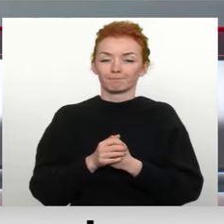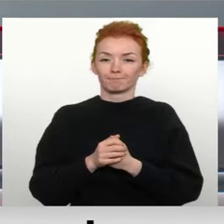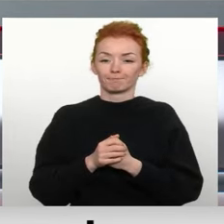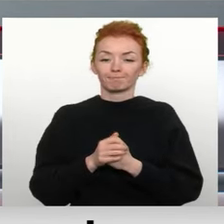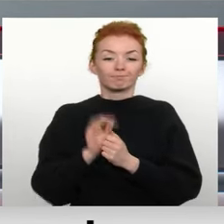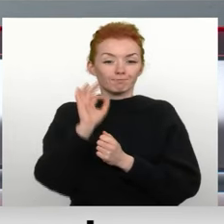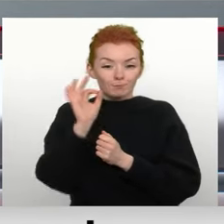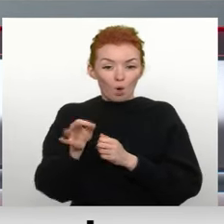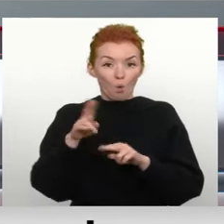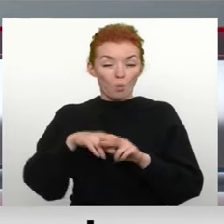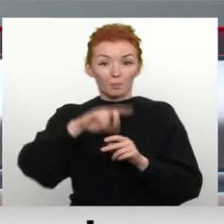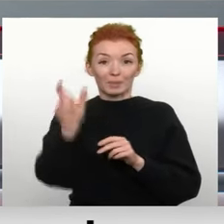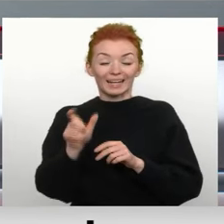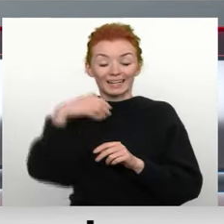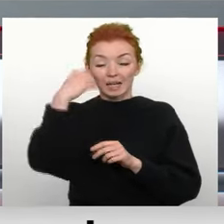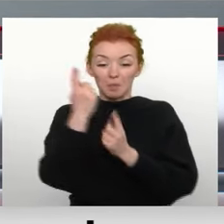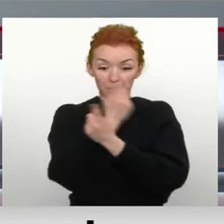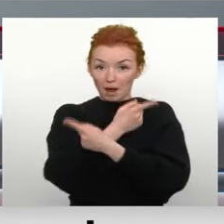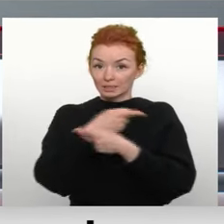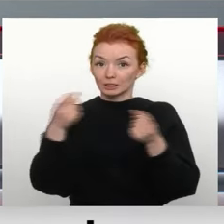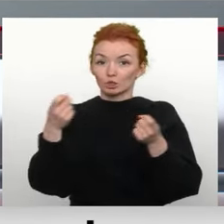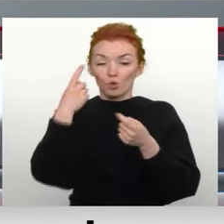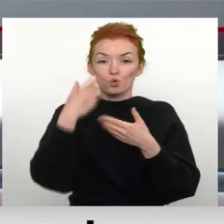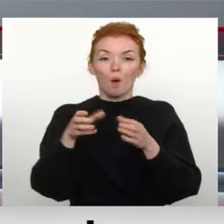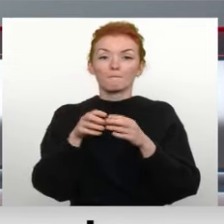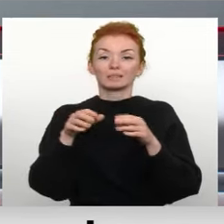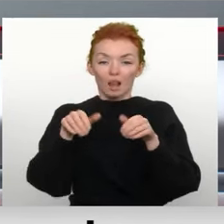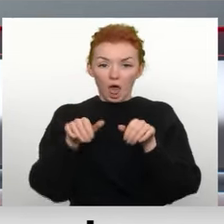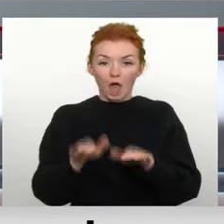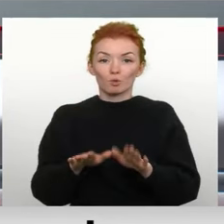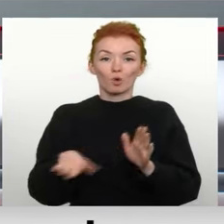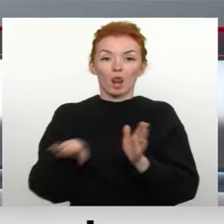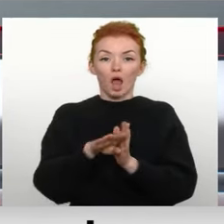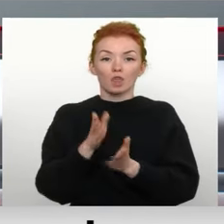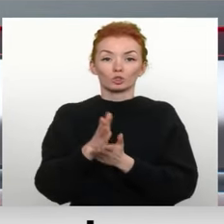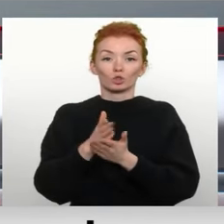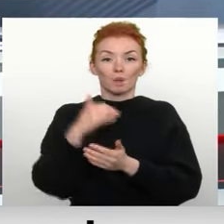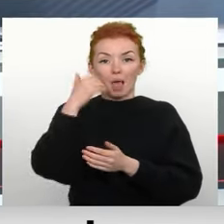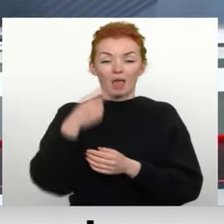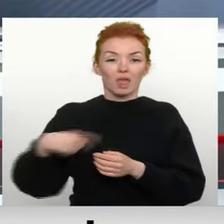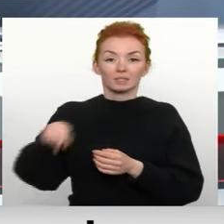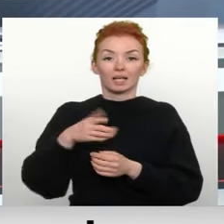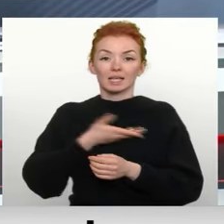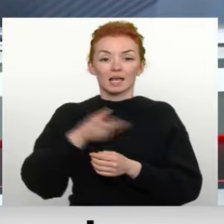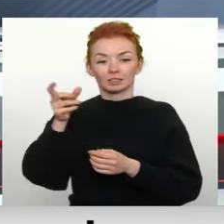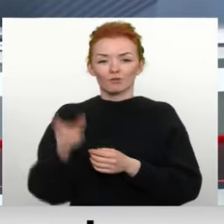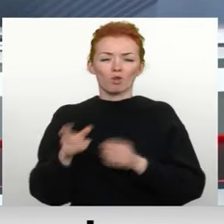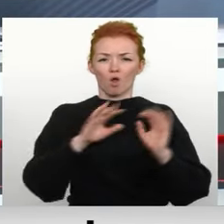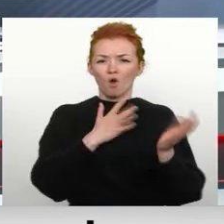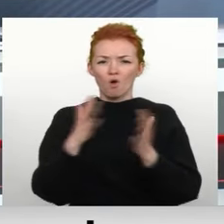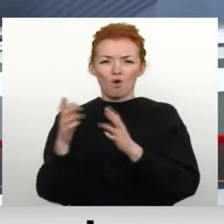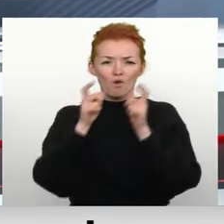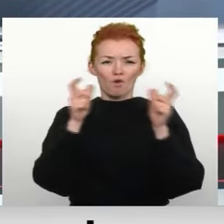Jā, un brīdī, kad tika paziņots domas lēmums, sēdē klātasošie Baltazara iedzīvotāji, uzņēma ar ovācijām, bet